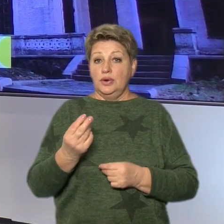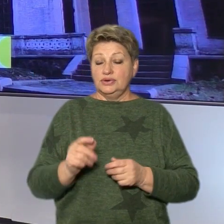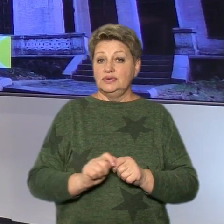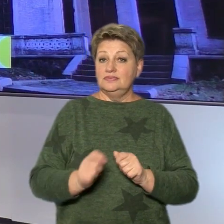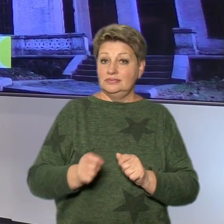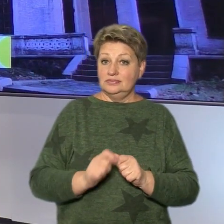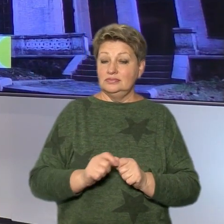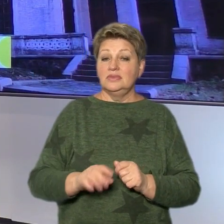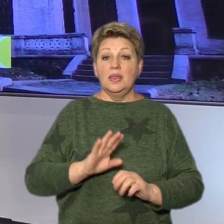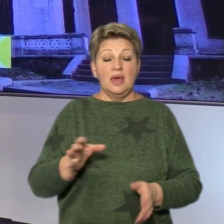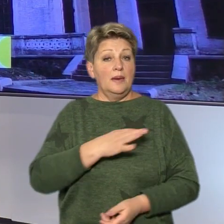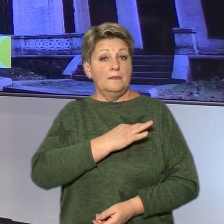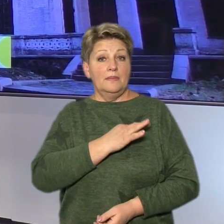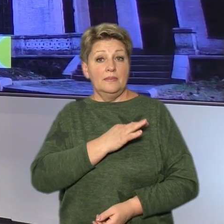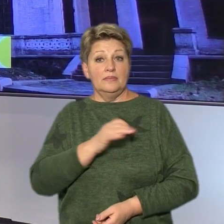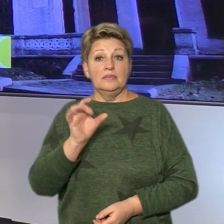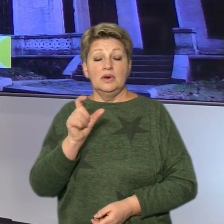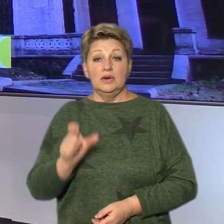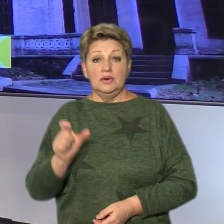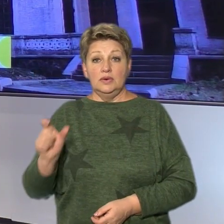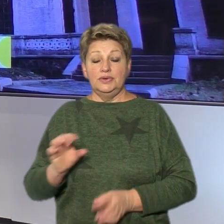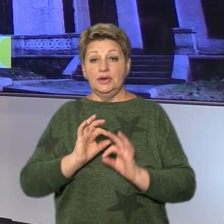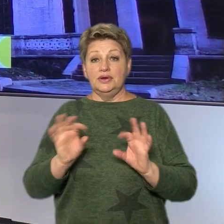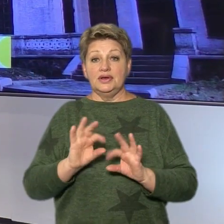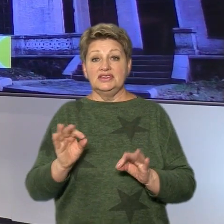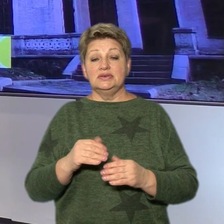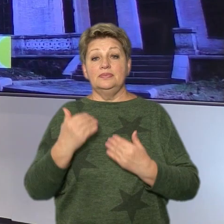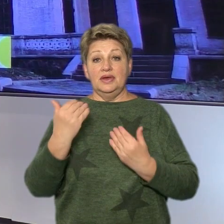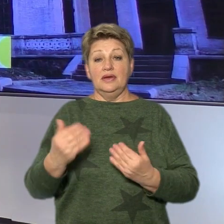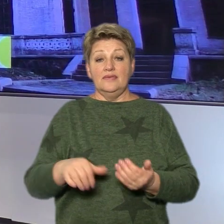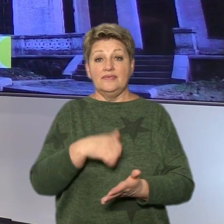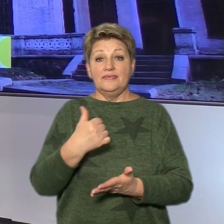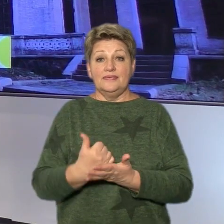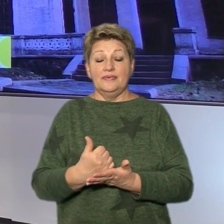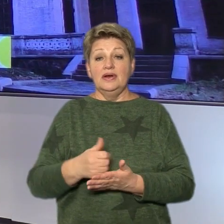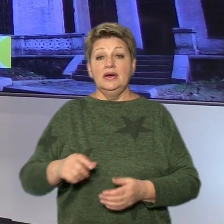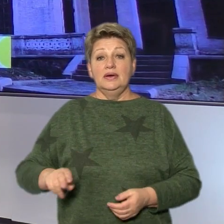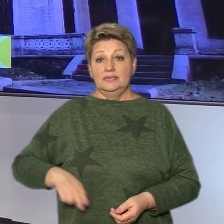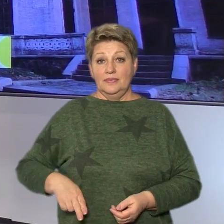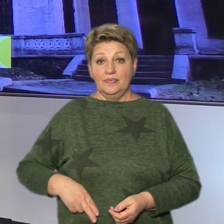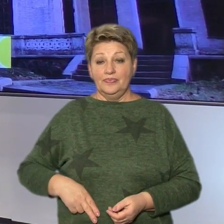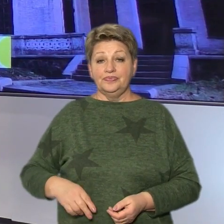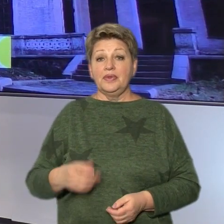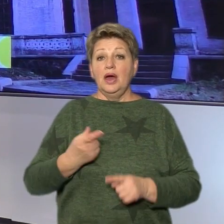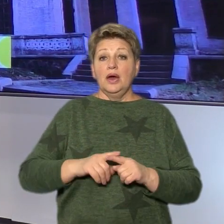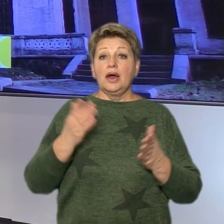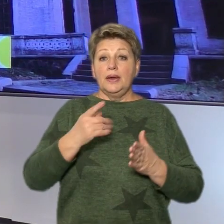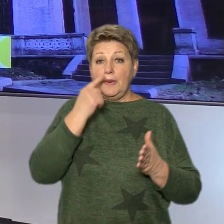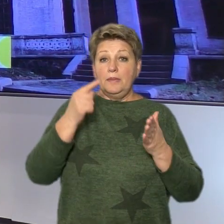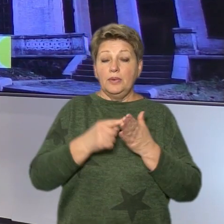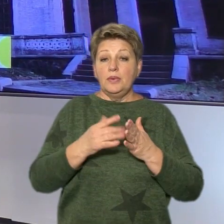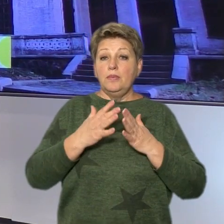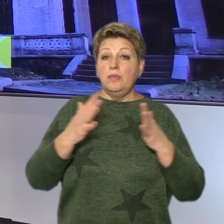Суспільному керівник палацово-паркового комплексу Анатолій Ізото. До закриття тих ділянок, які найбільше впадають в оку,